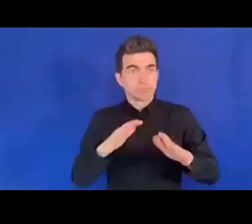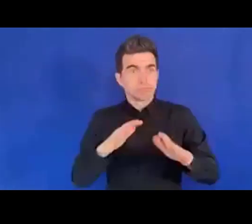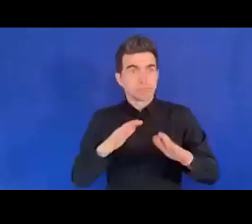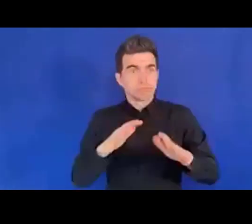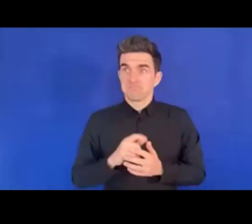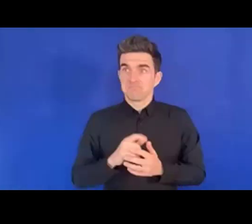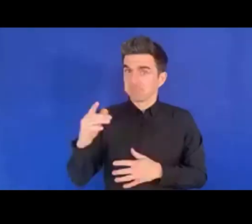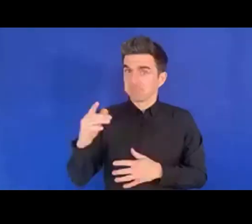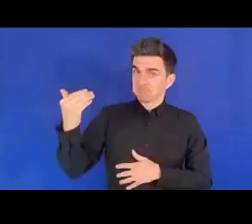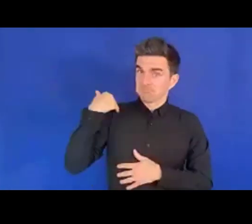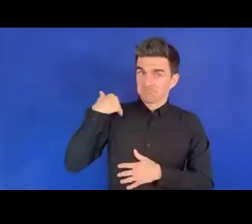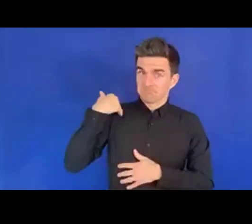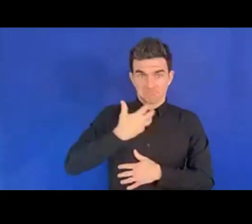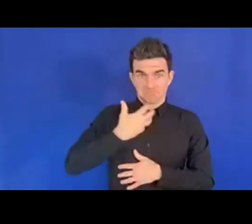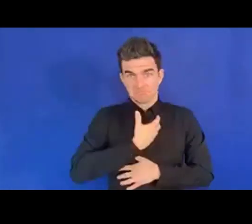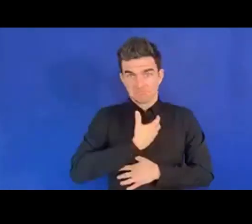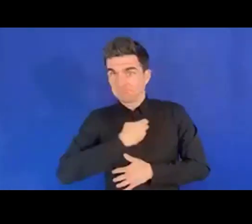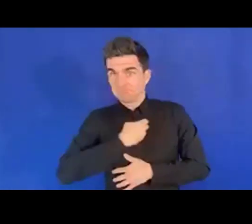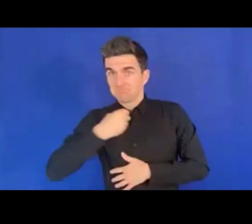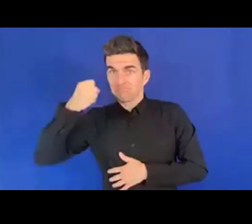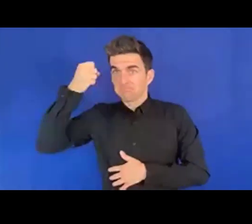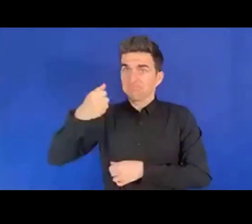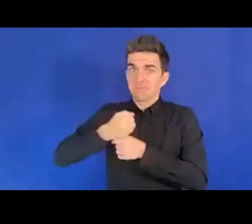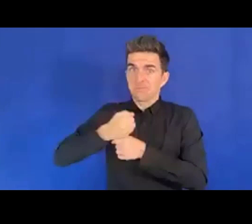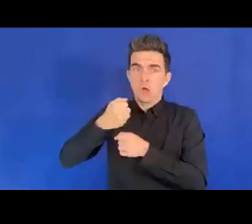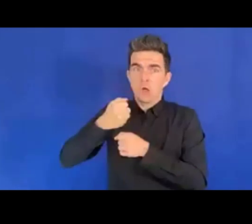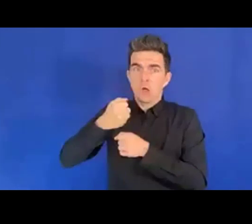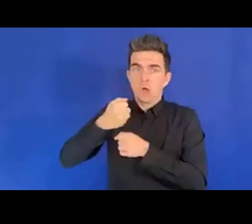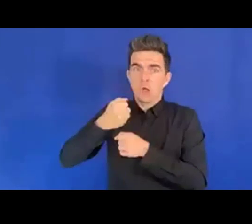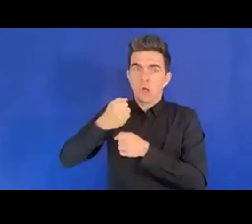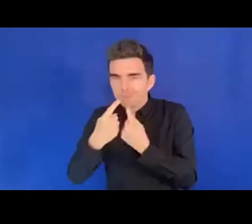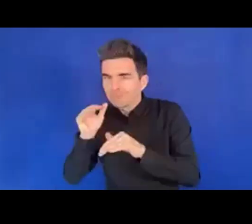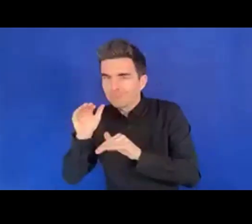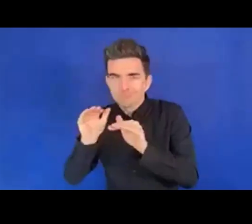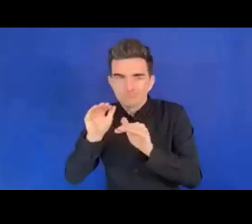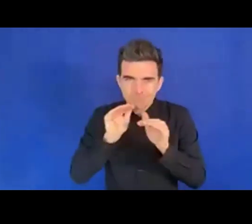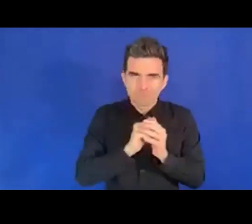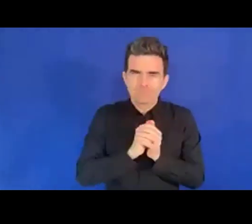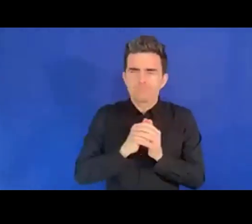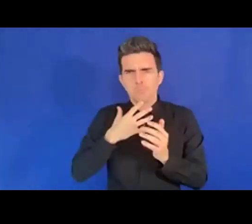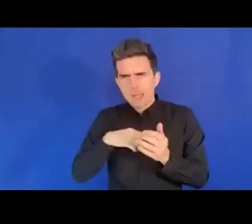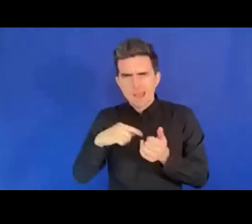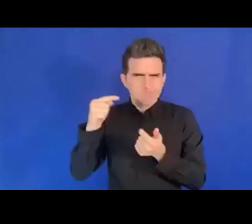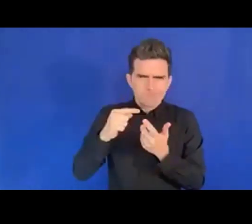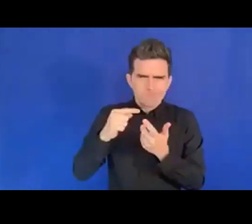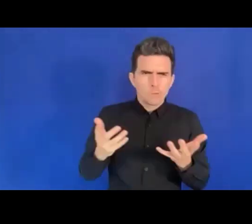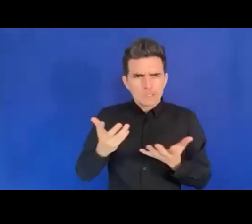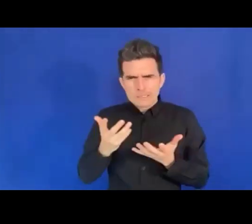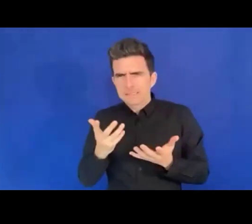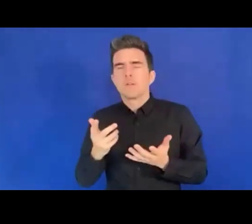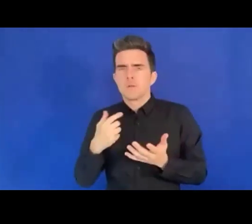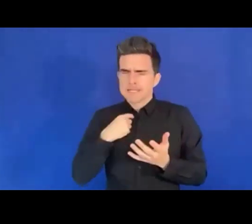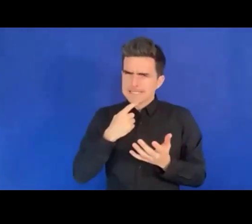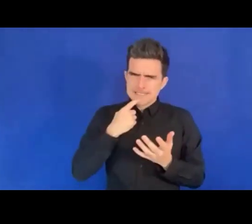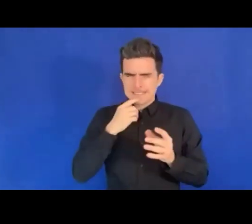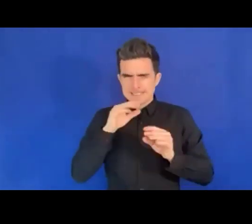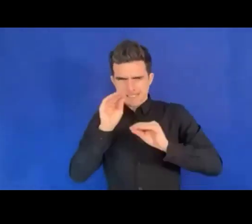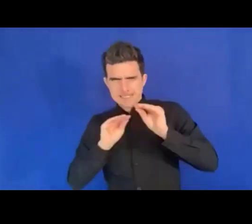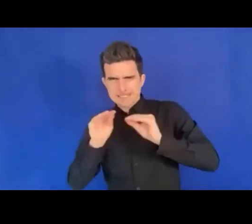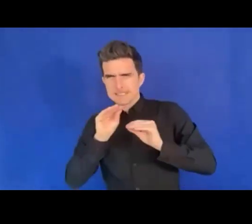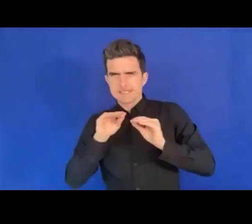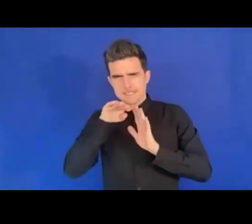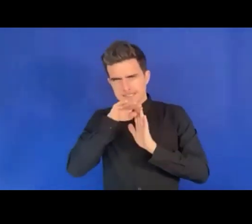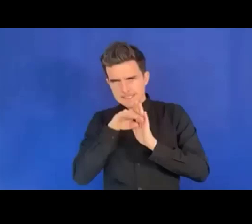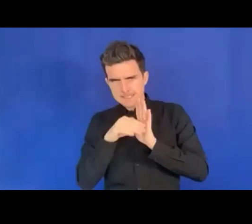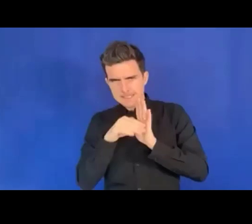que cet outil a été créé. J'ai créé ce tableau de bord et nous avions